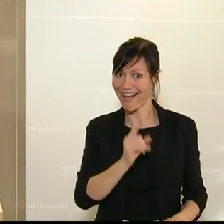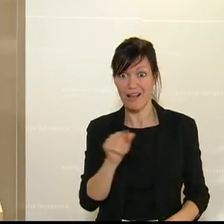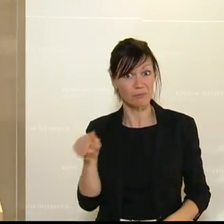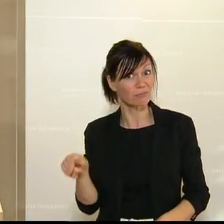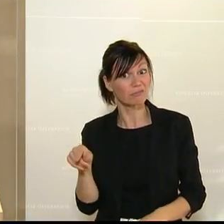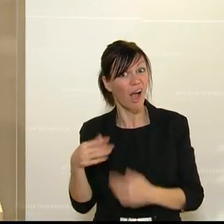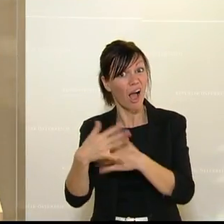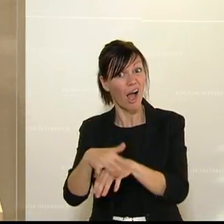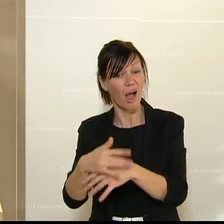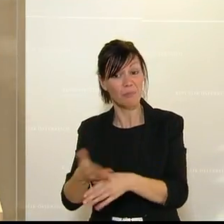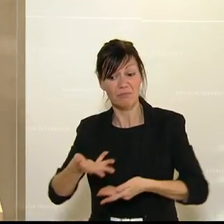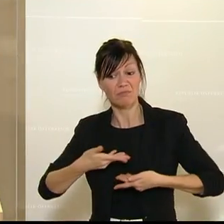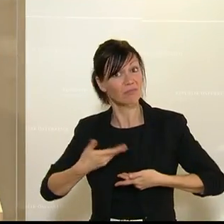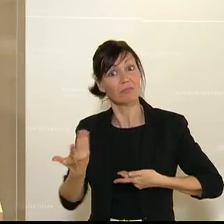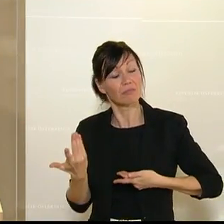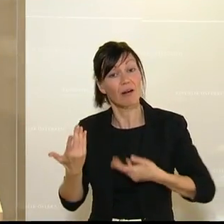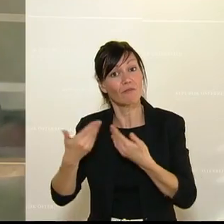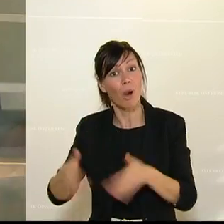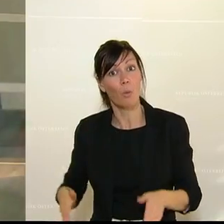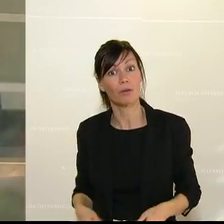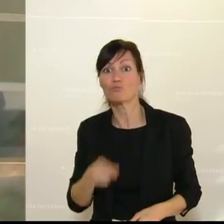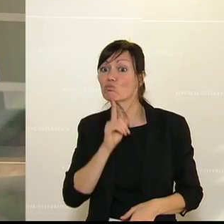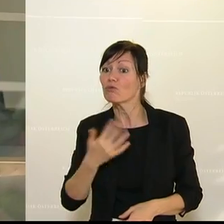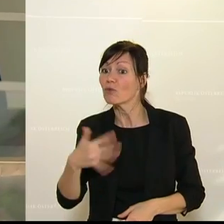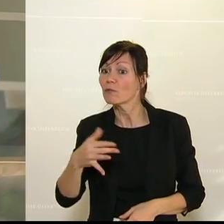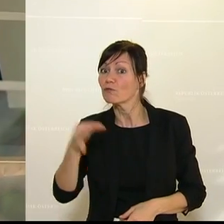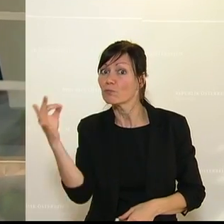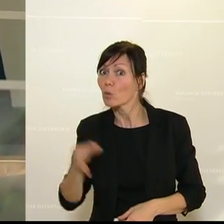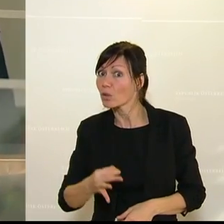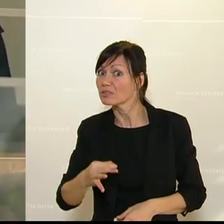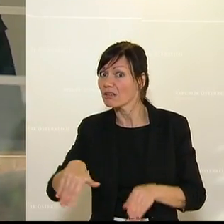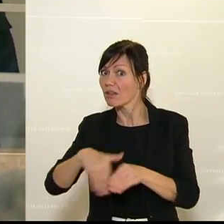unverschuldet die Arbeit verlieren und mit 55 Prozent Ersatzrate abgespeist werden.